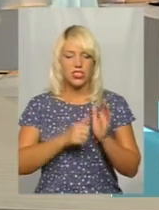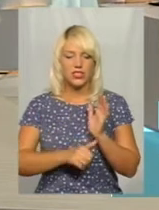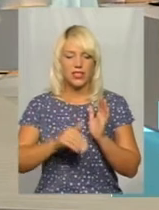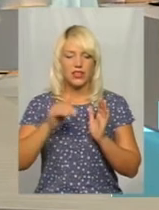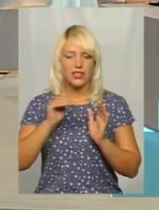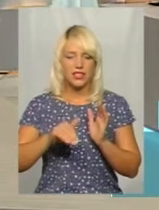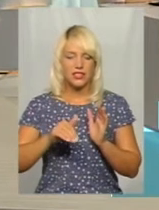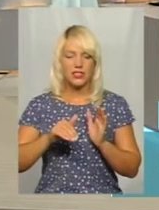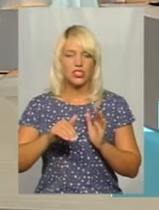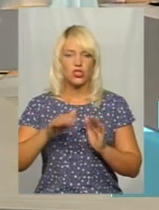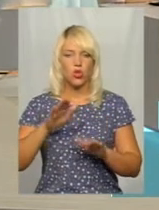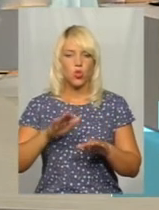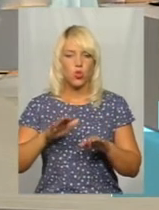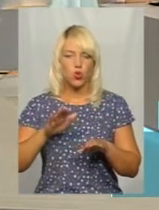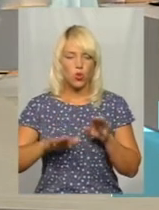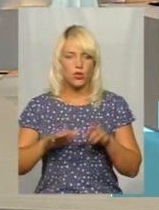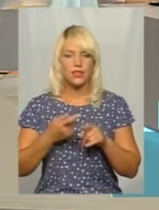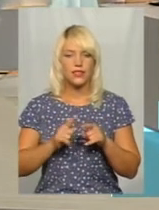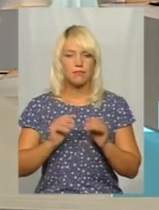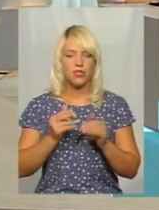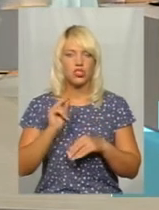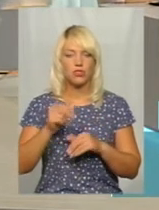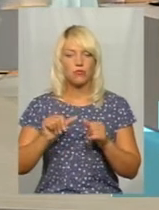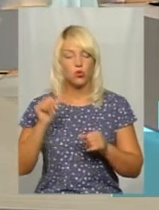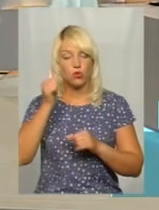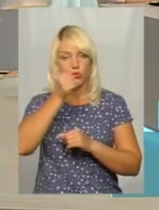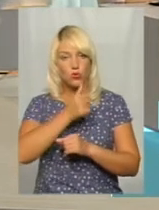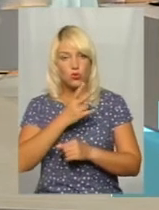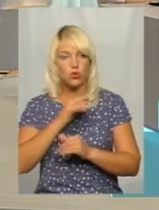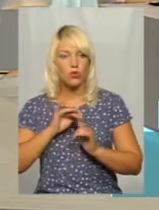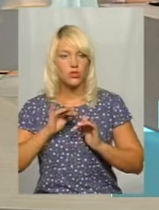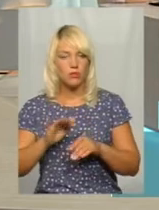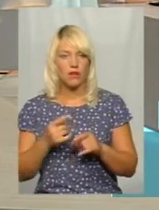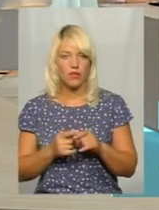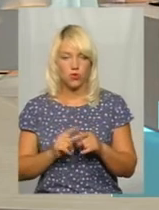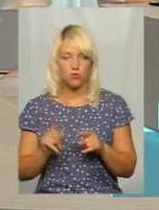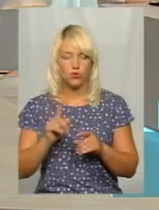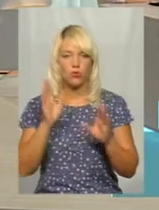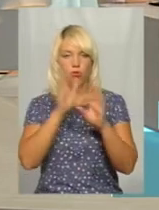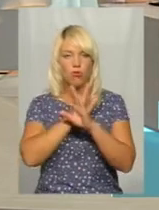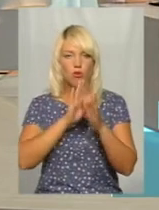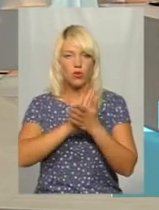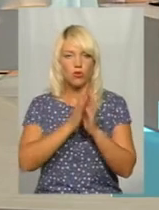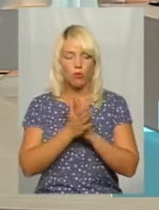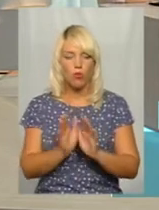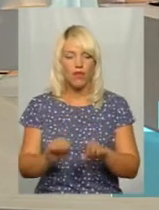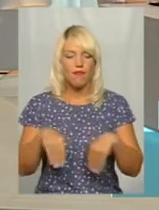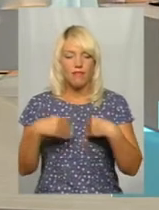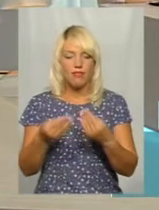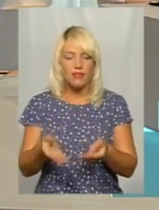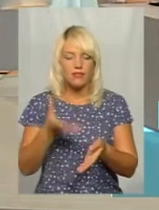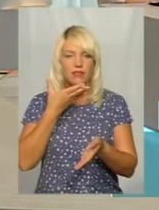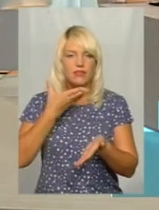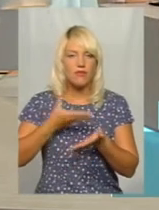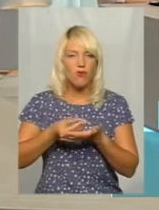дещо менше, ніж в минулому році. Але справа в тому, що погодні умови внесли свої корективи не тільки